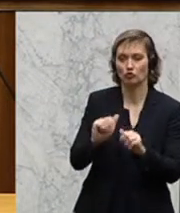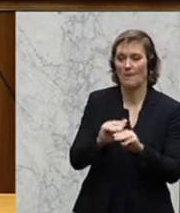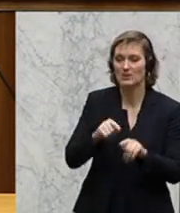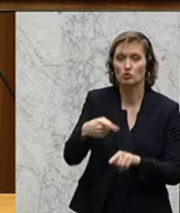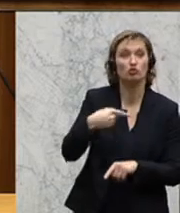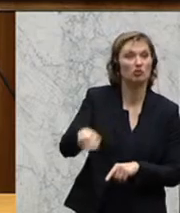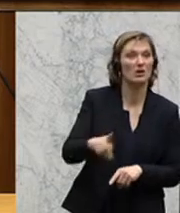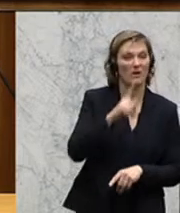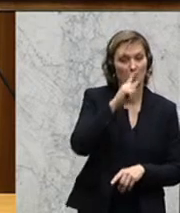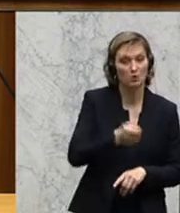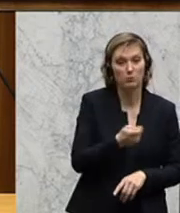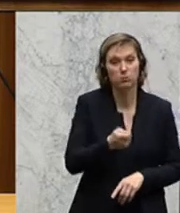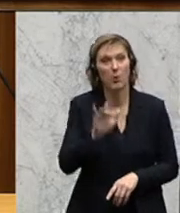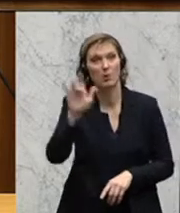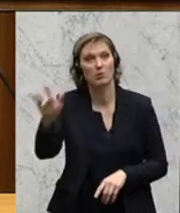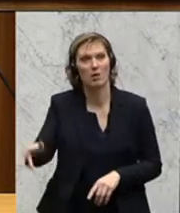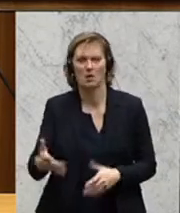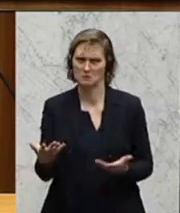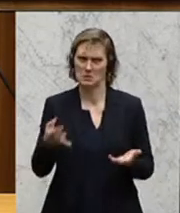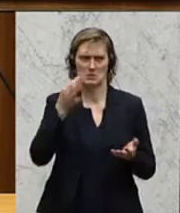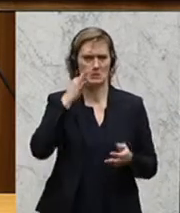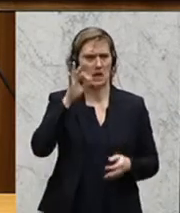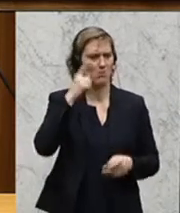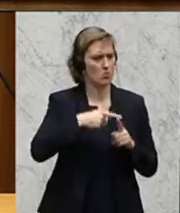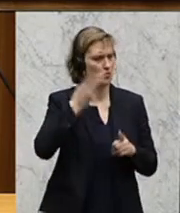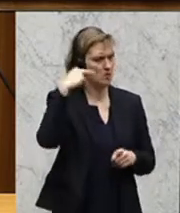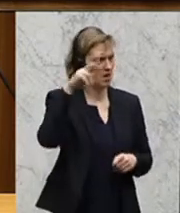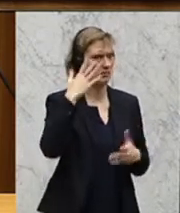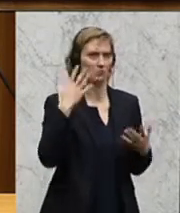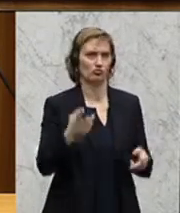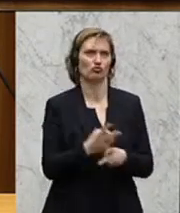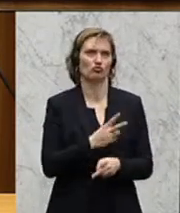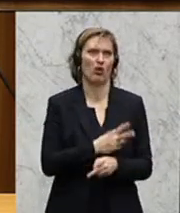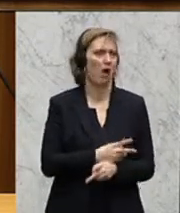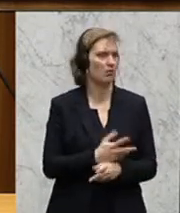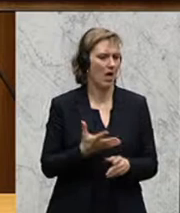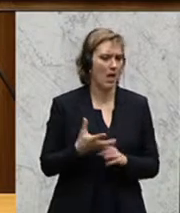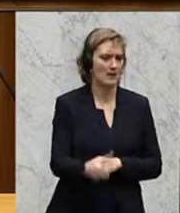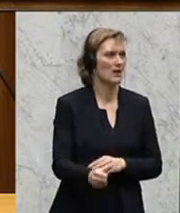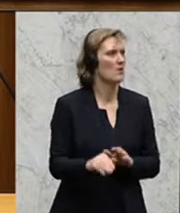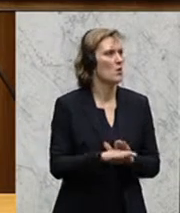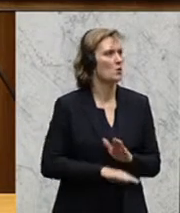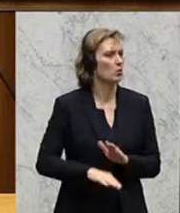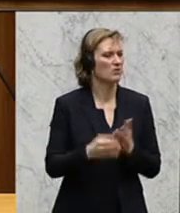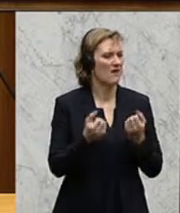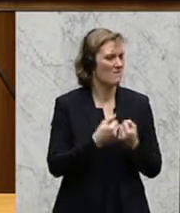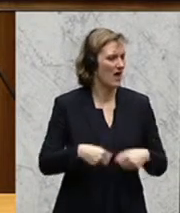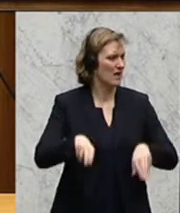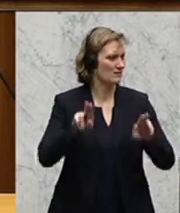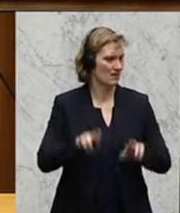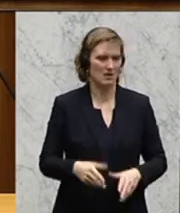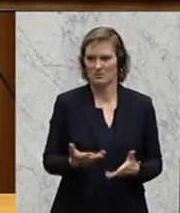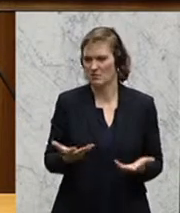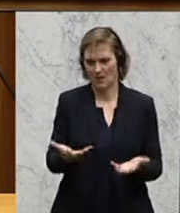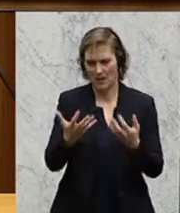nachzuschicken, um dort nach dem Rechten zu schauen. Werte Damen und Herren, so viel kann sich der Staat beim Eingriff in die Grund und Freiheitsrechte nicht herausnehmen.